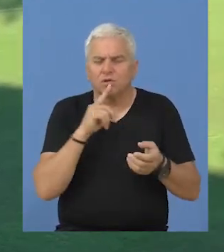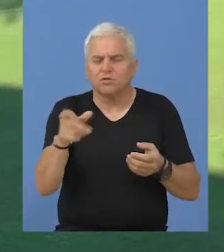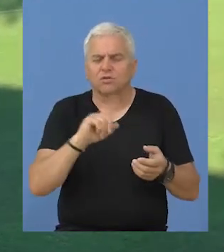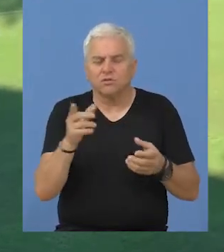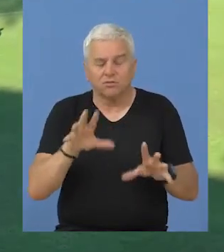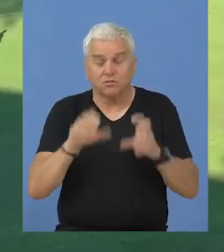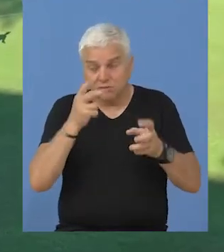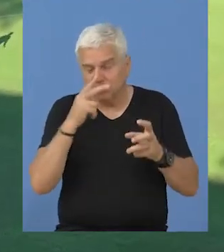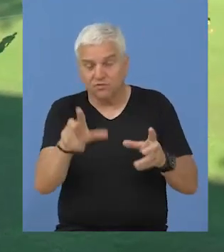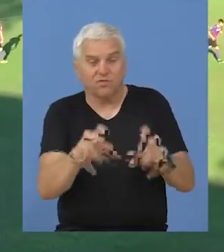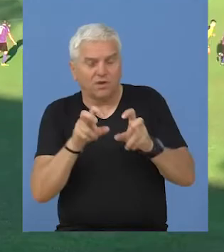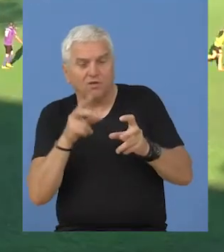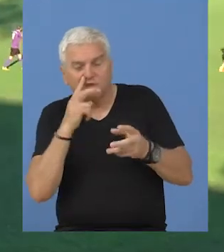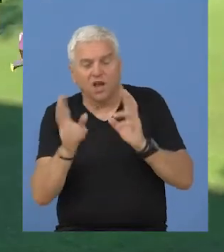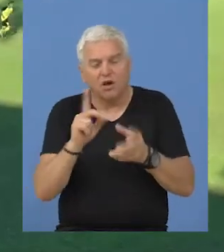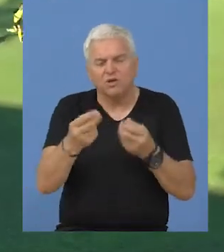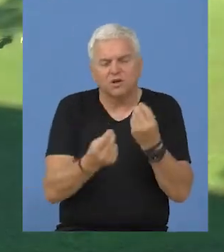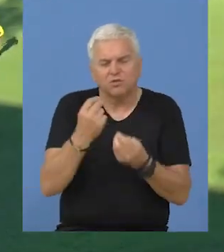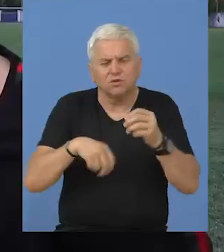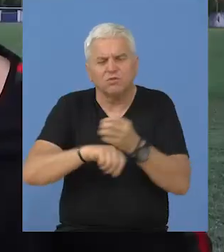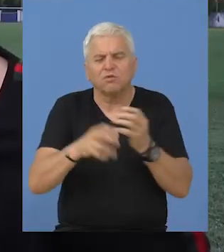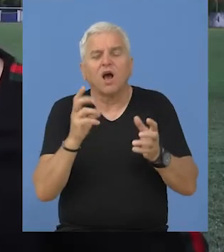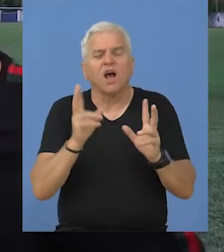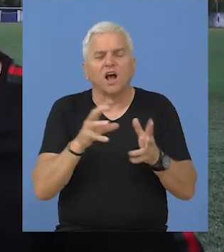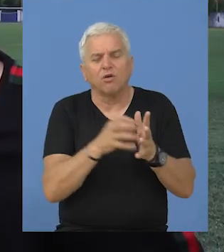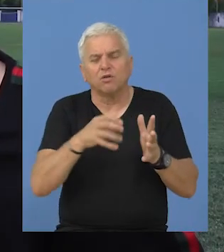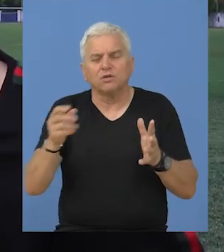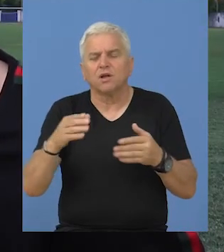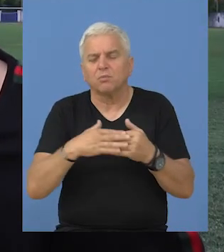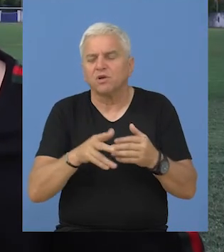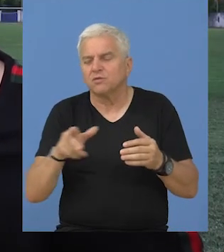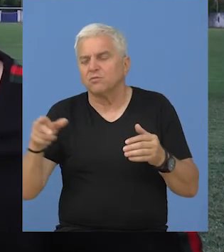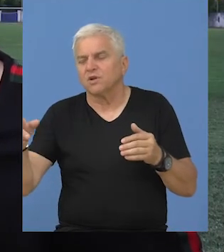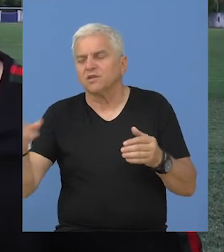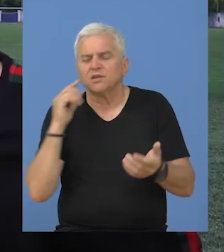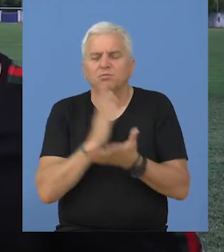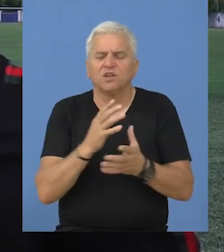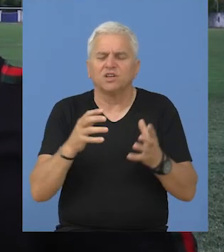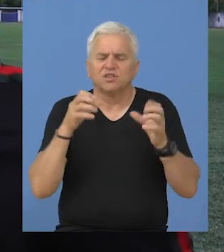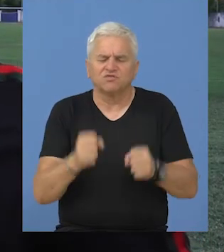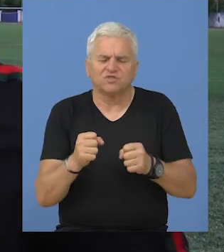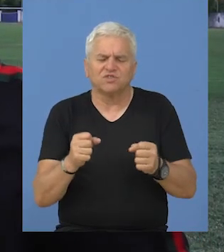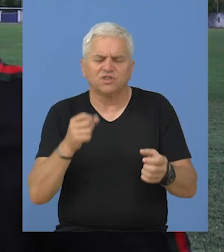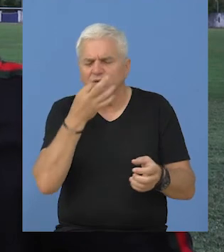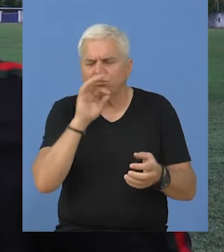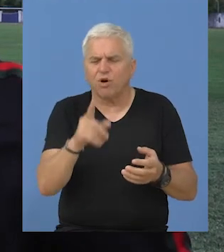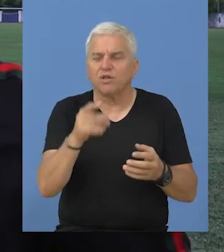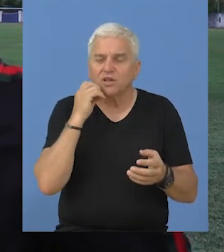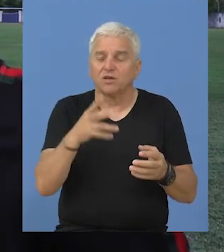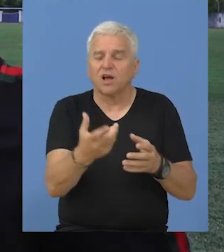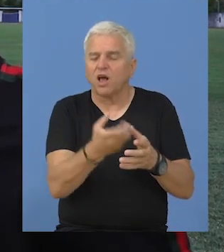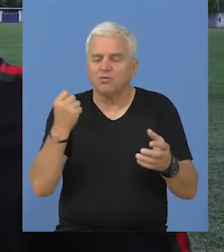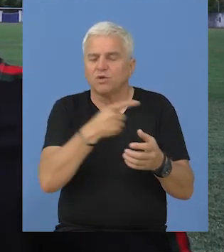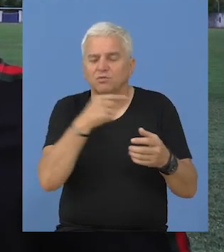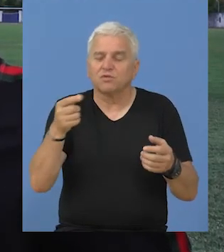treniranja, i dok nismo se malo adaptirali na samu utakmicu, mislim kako utakmica odmicala kraju da smo sve bili stabilni i čvršći i bolji. I